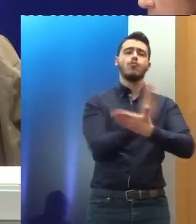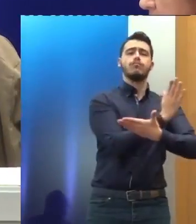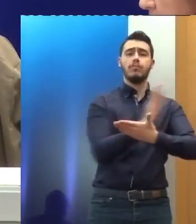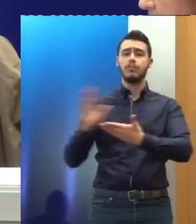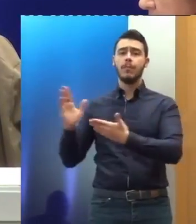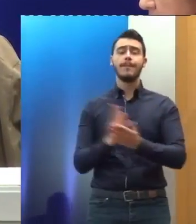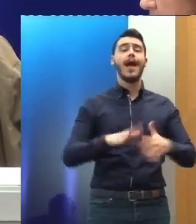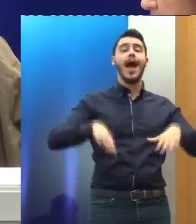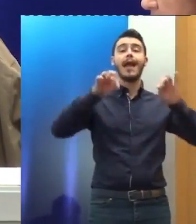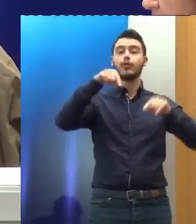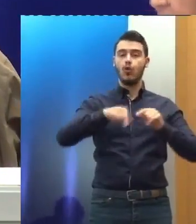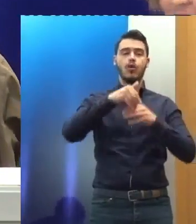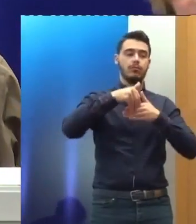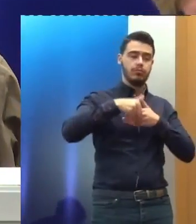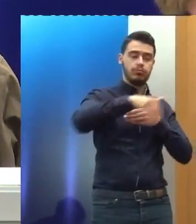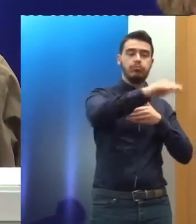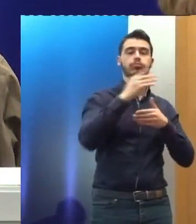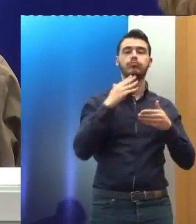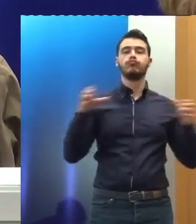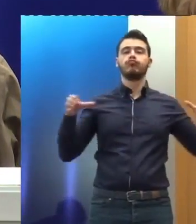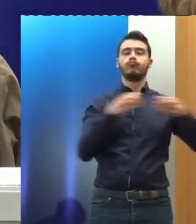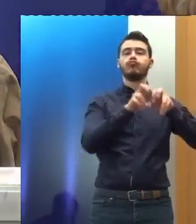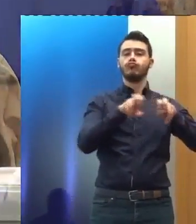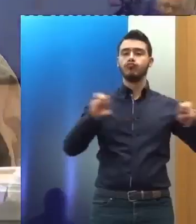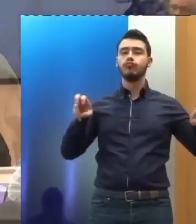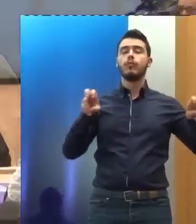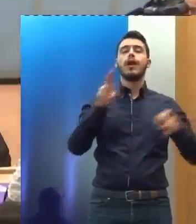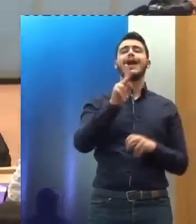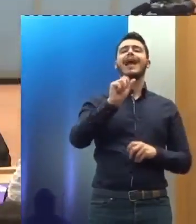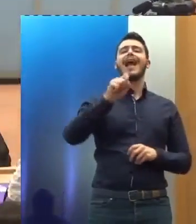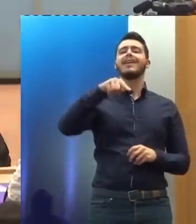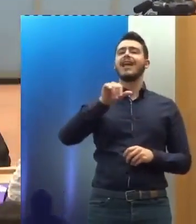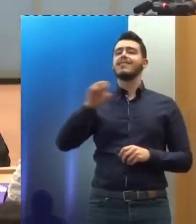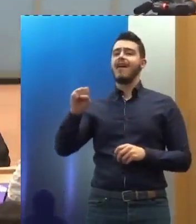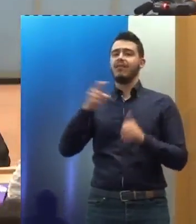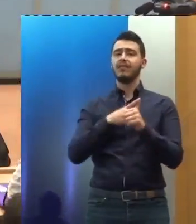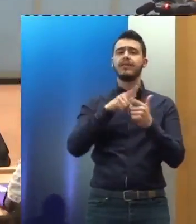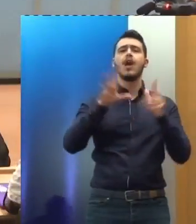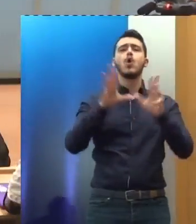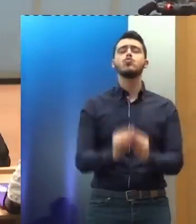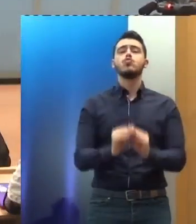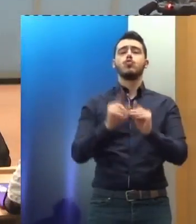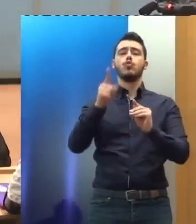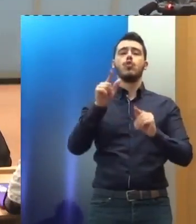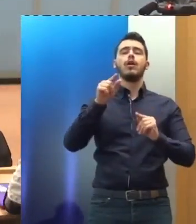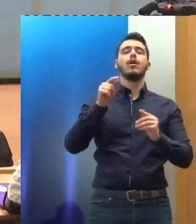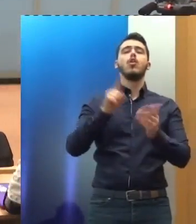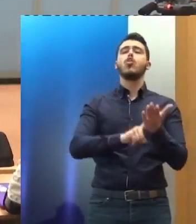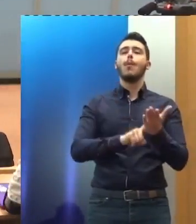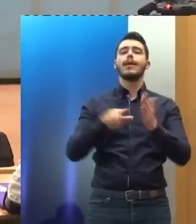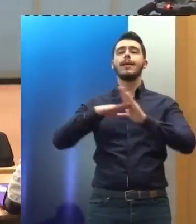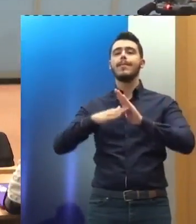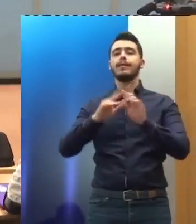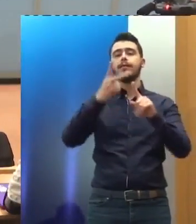Αρχικά ο Ηλίας Καστανάς από τη Νομική Υπηρεσία του Υπουργείου Εξωτερικών και στη συνέχεια